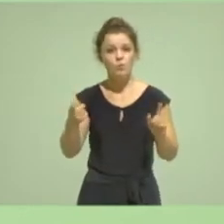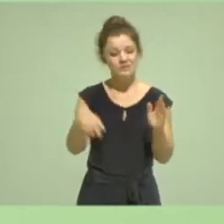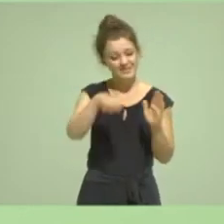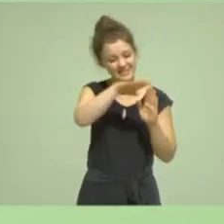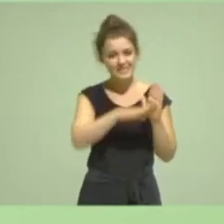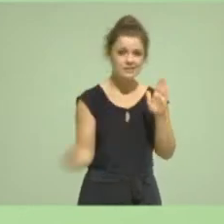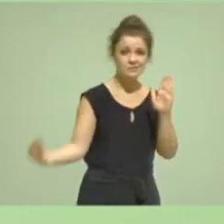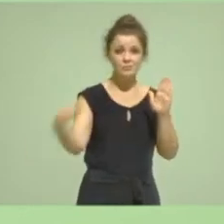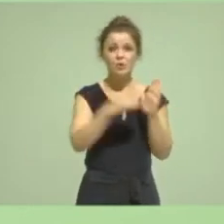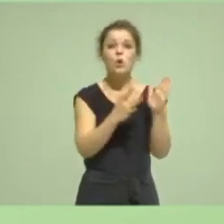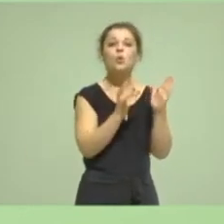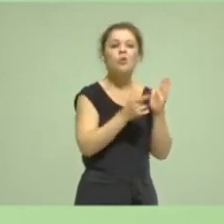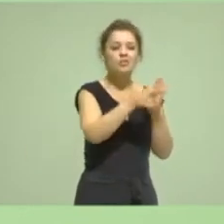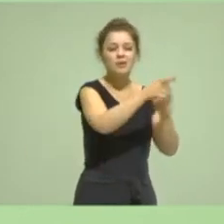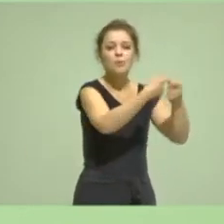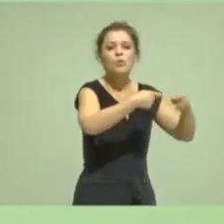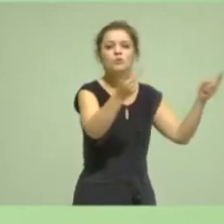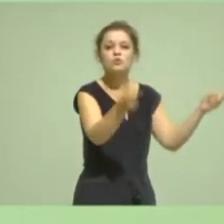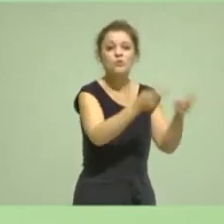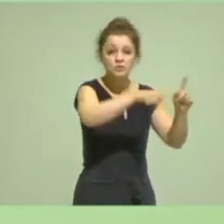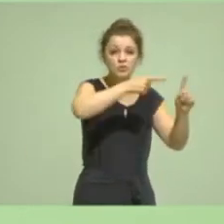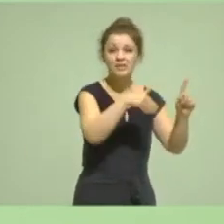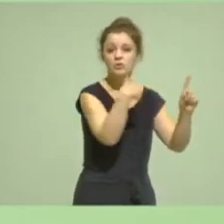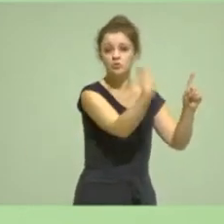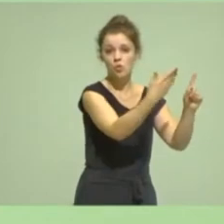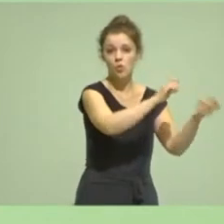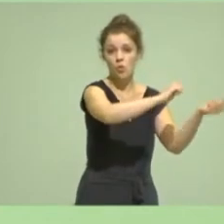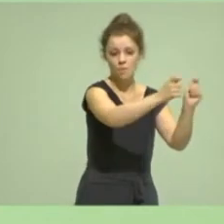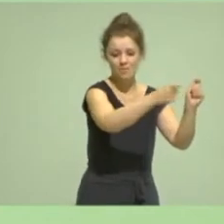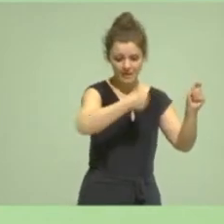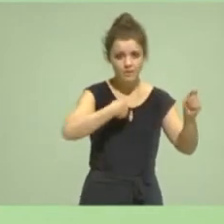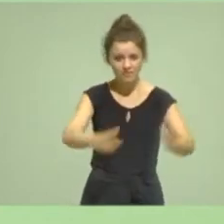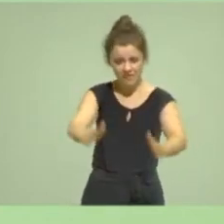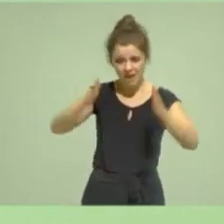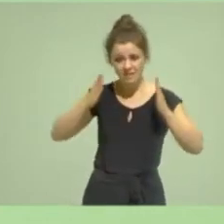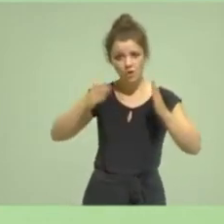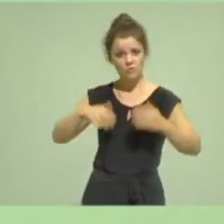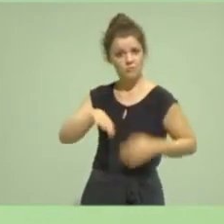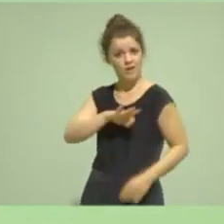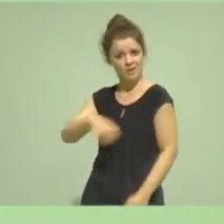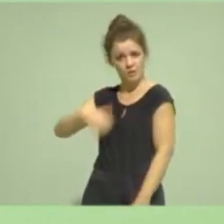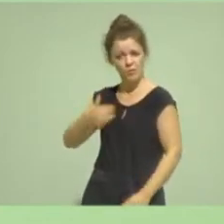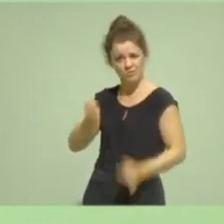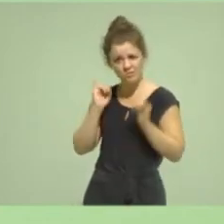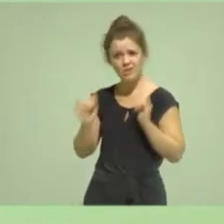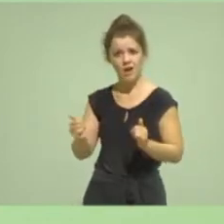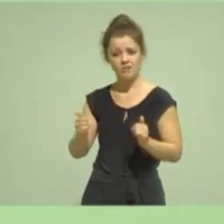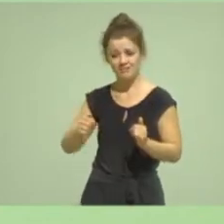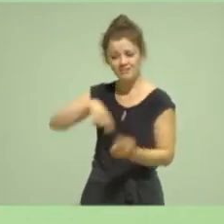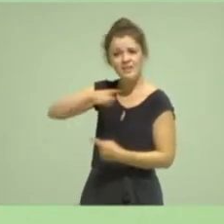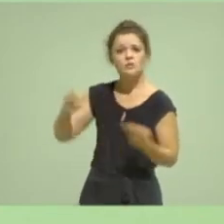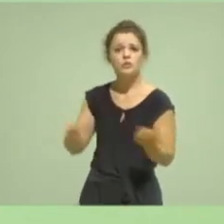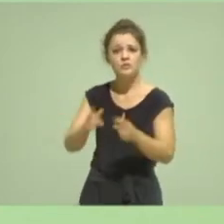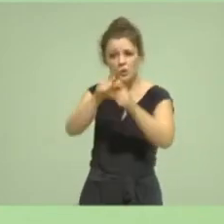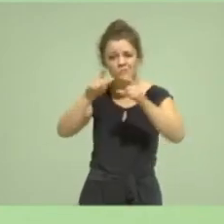weil der Bund es ja vorhat, da Änderungen vorzunehmen. Ich traue es uns zu, wir begreifen das als Grüne, als notwendige